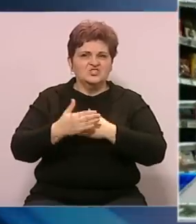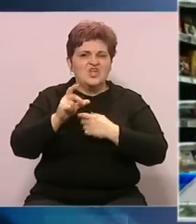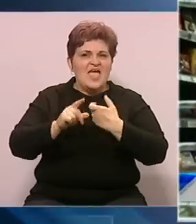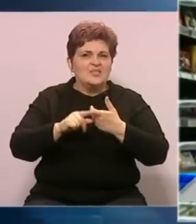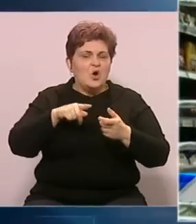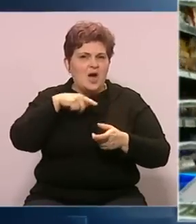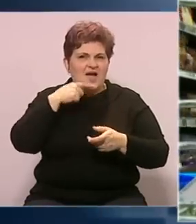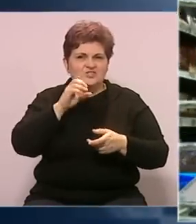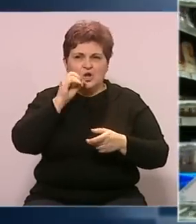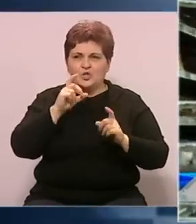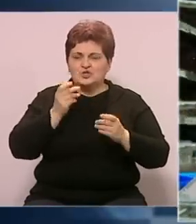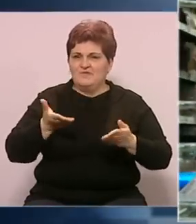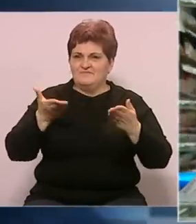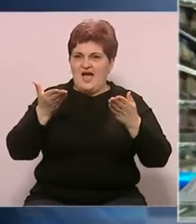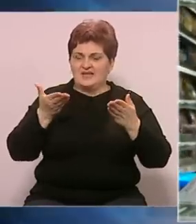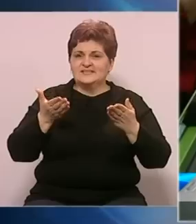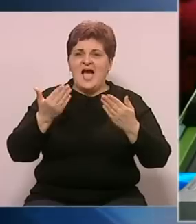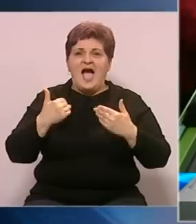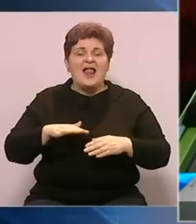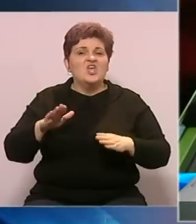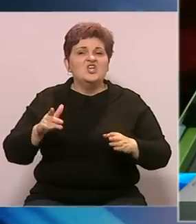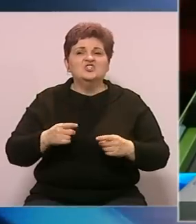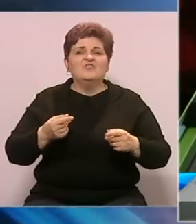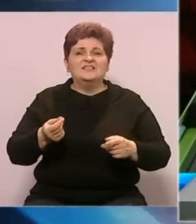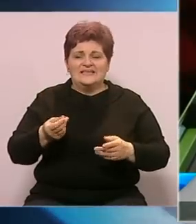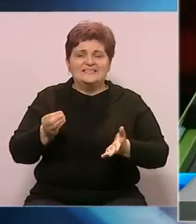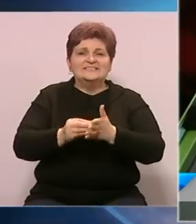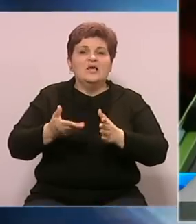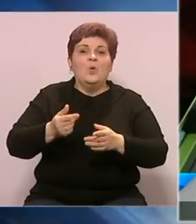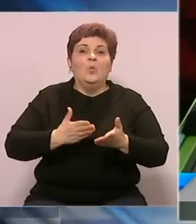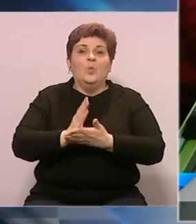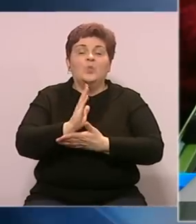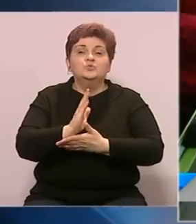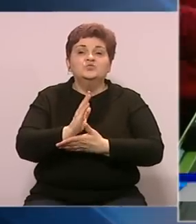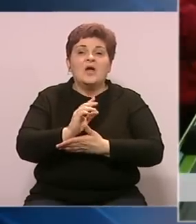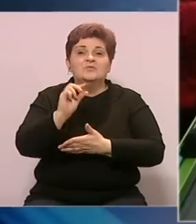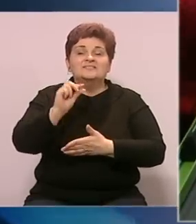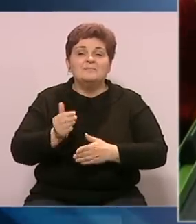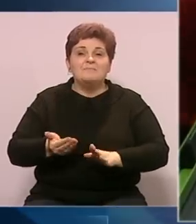upozorava na lošu sliku inflacije, ali i na još veći ras cijena u slučaju povećanja minimalca.